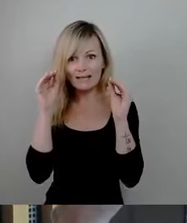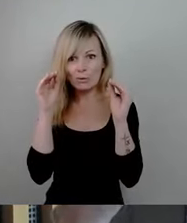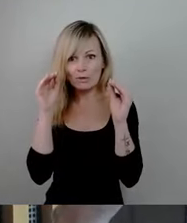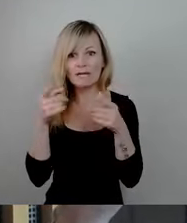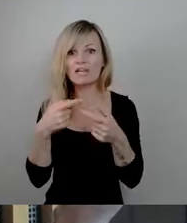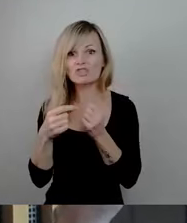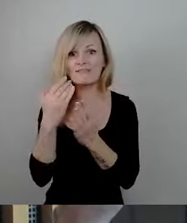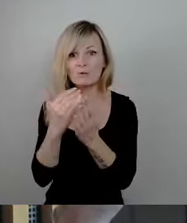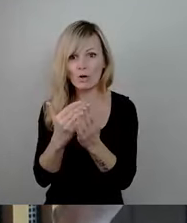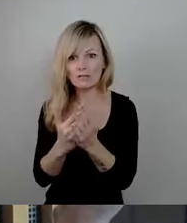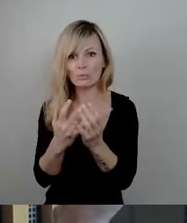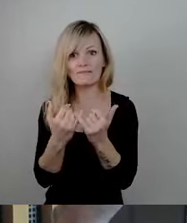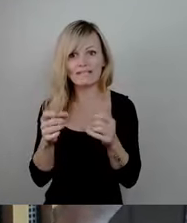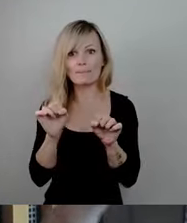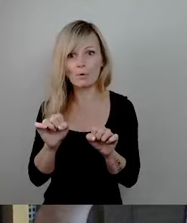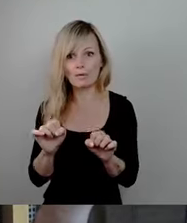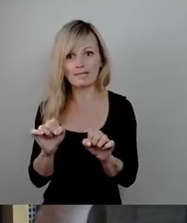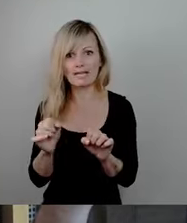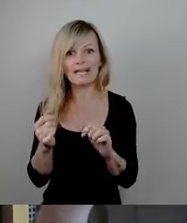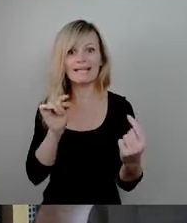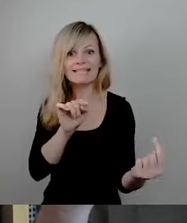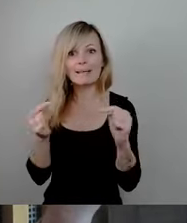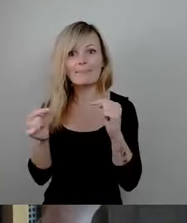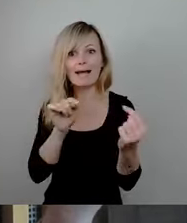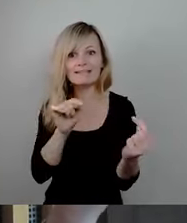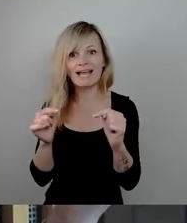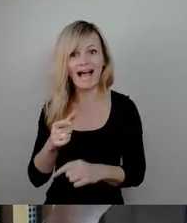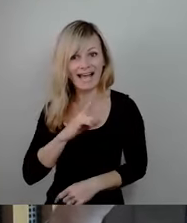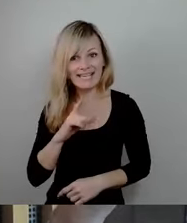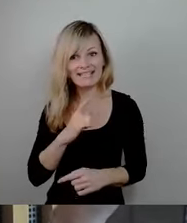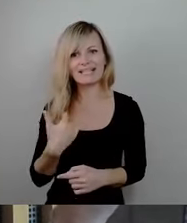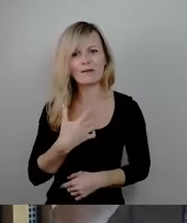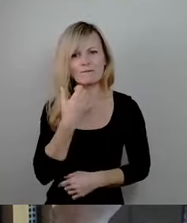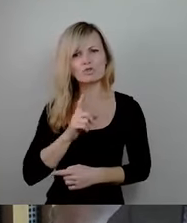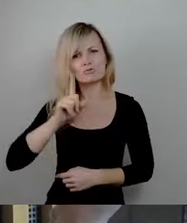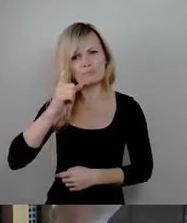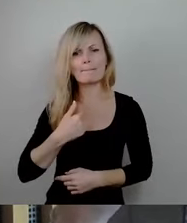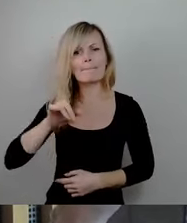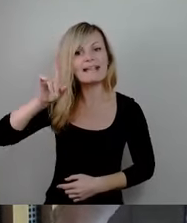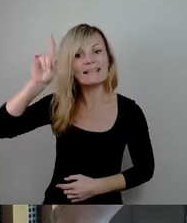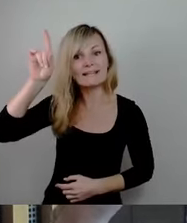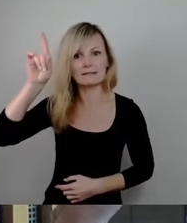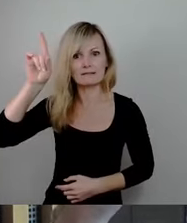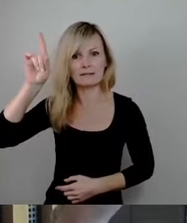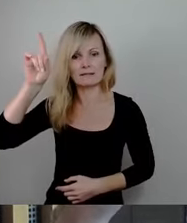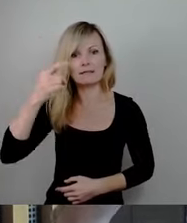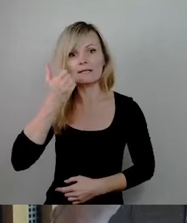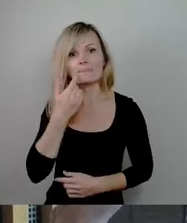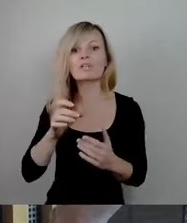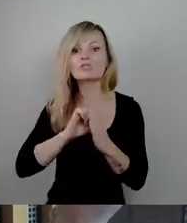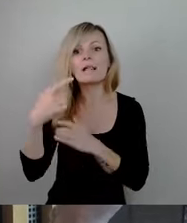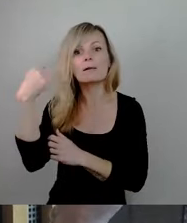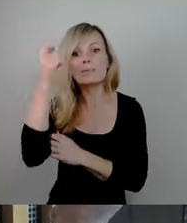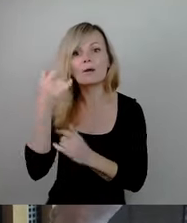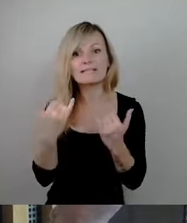möglich ist, eine Debatte zu führen. heißt, man meldet sich, wenn man einen Redebeitrag macht, würde ich mal vorschlagen, lassen Sie sich mal schnell was einfallen, wie wir das